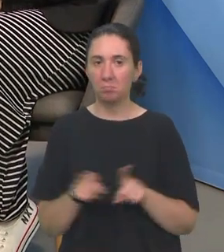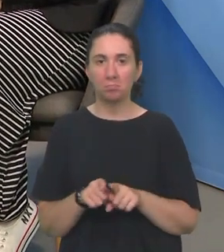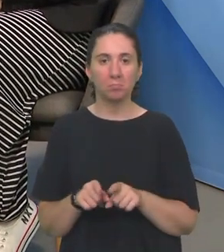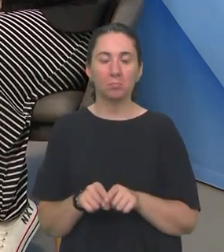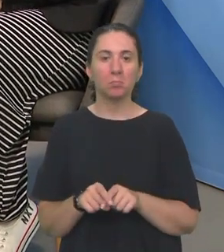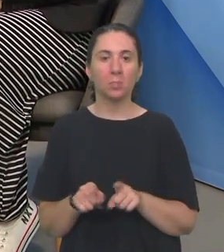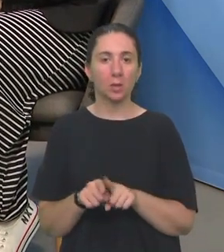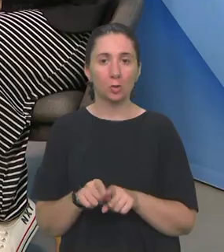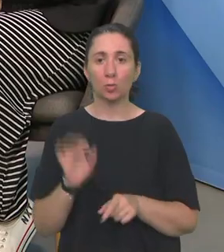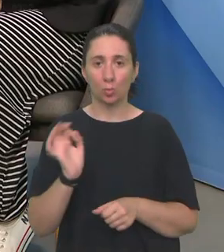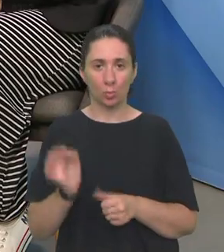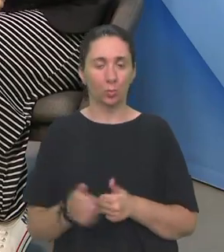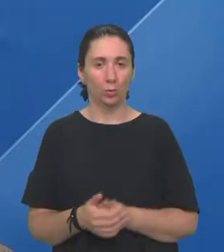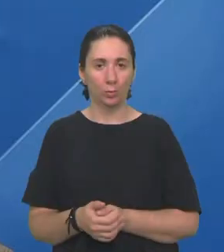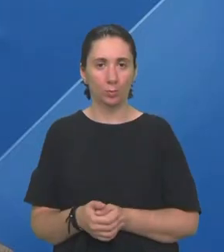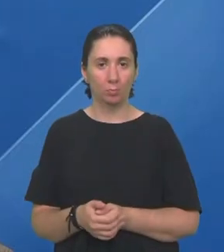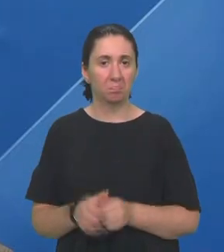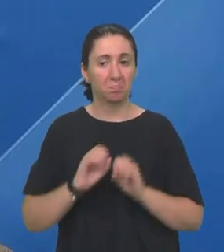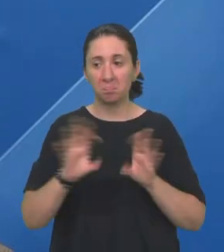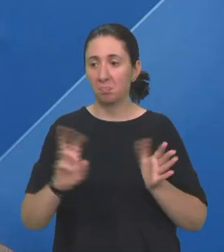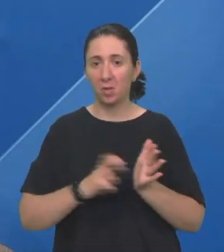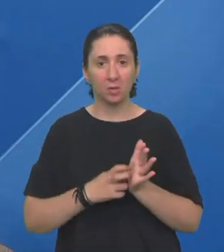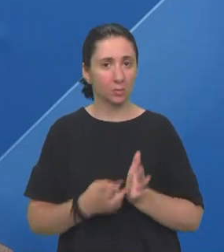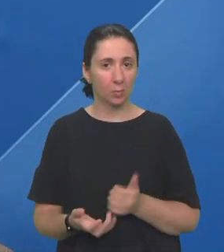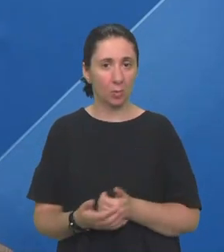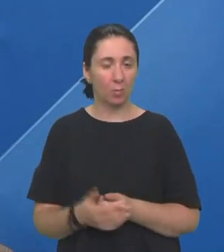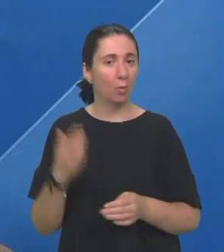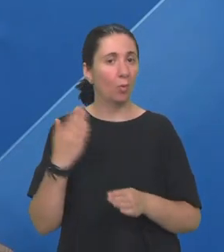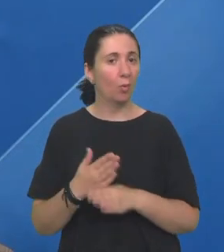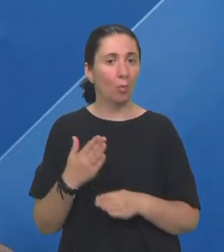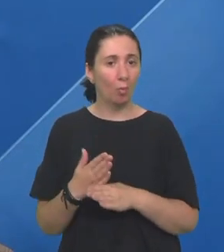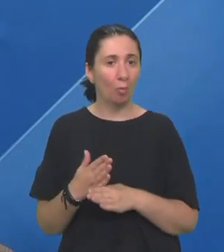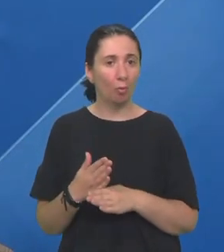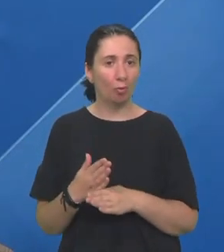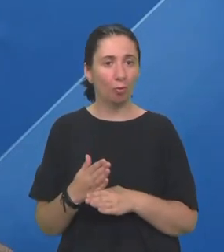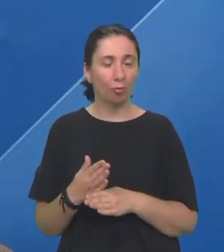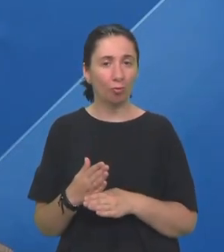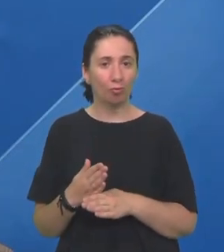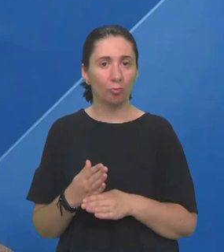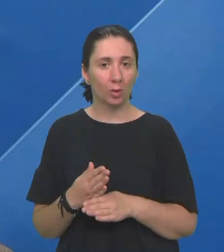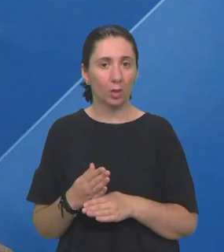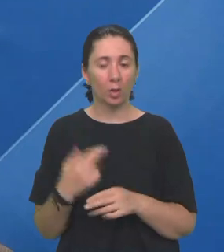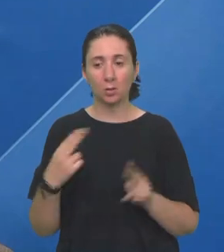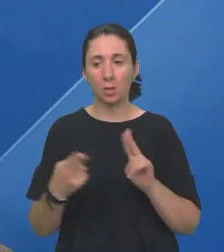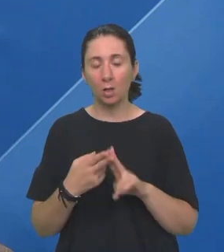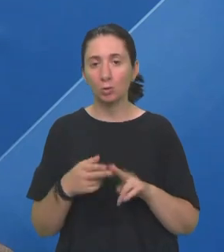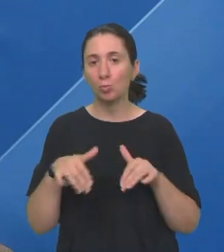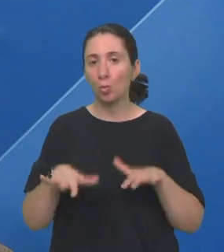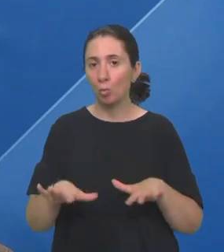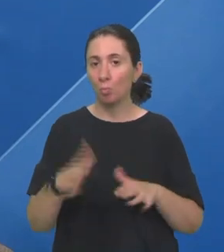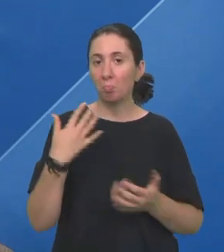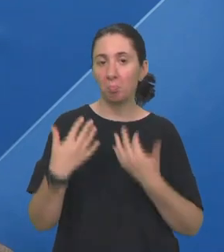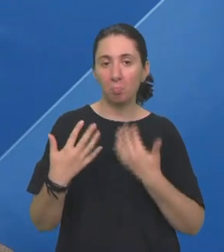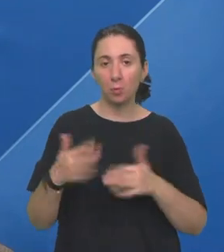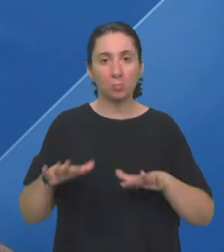Isto je dobro Bez problema Uvijek Se nađem s ljudima,